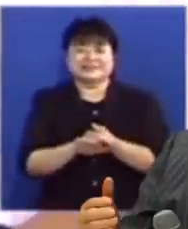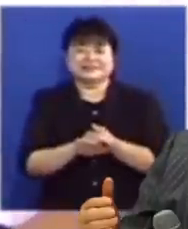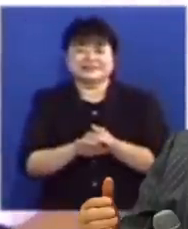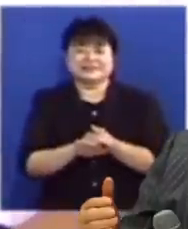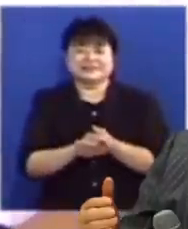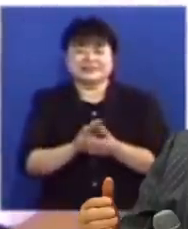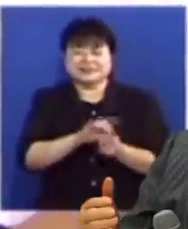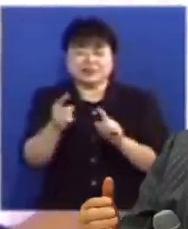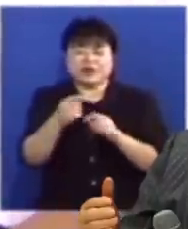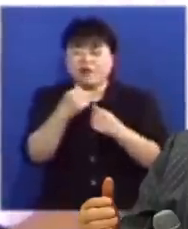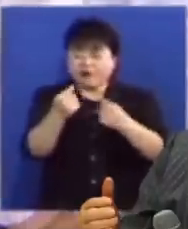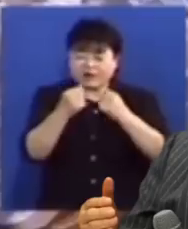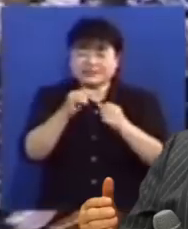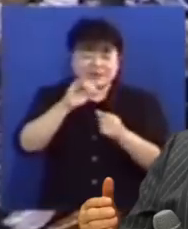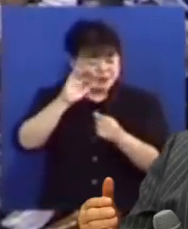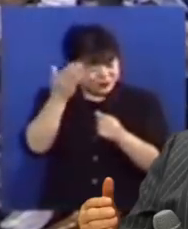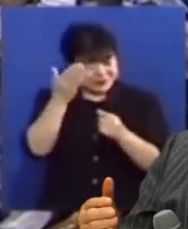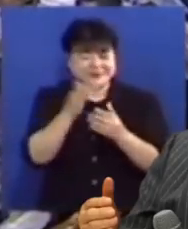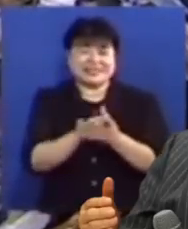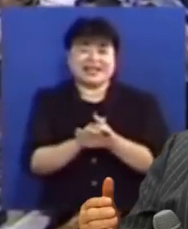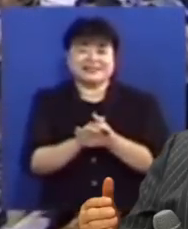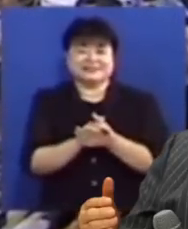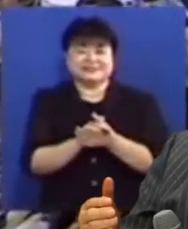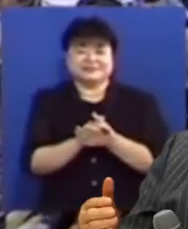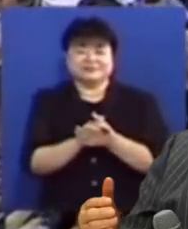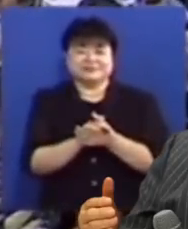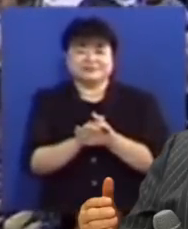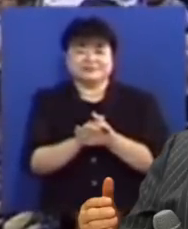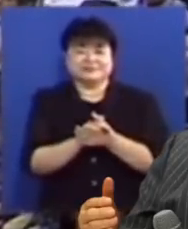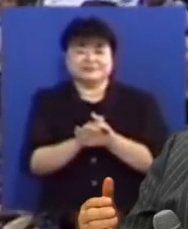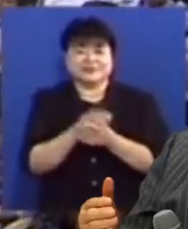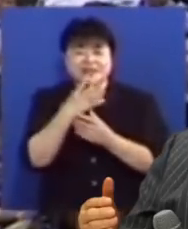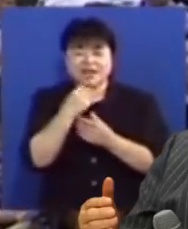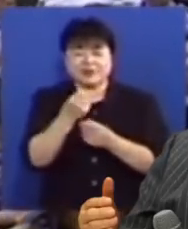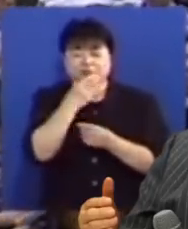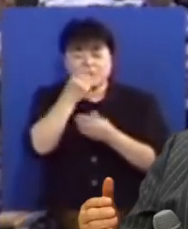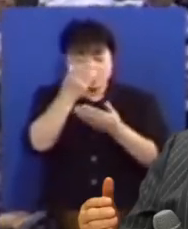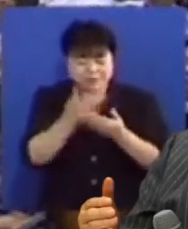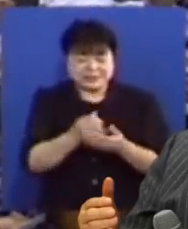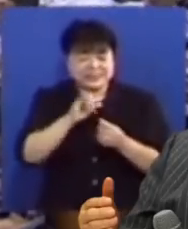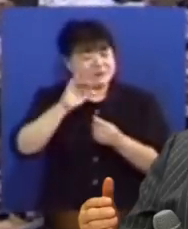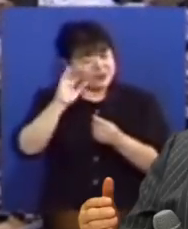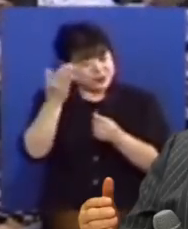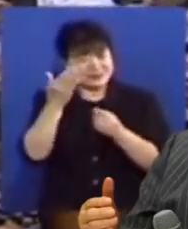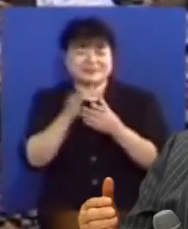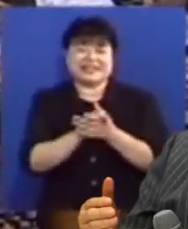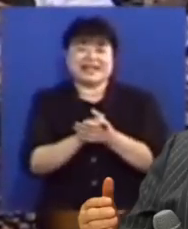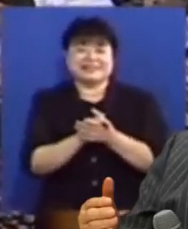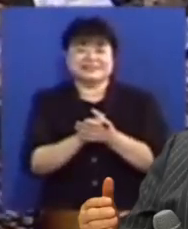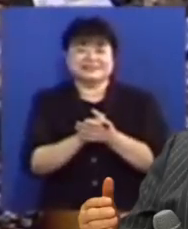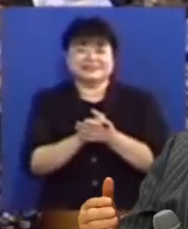치료받고 건강한 사람이 되었습니다 아브라함의 복을 받은 사람이 되었습니다